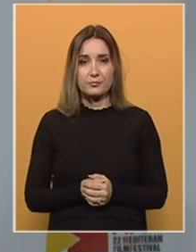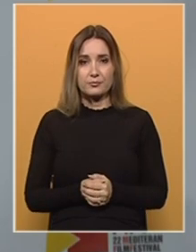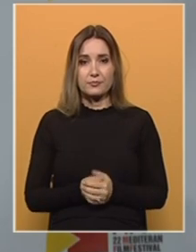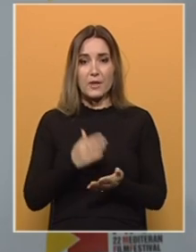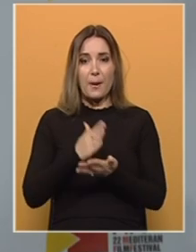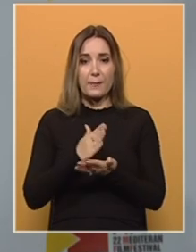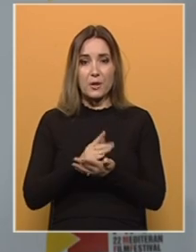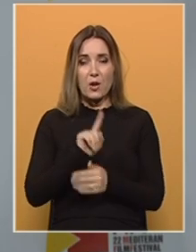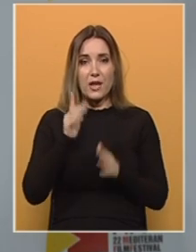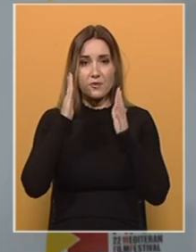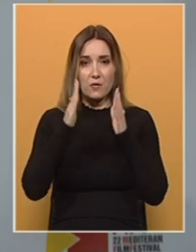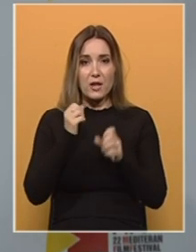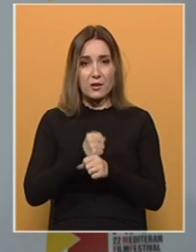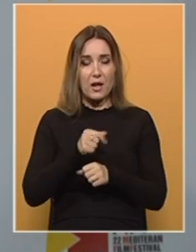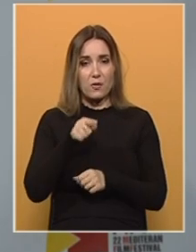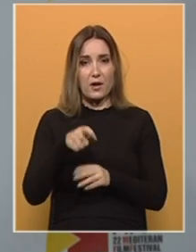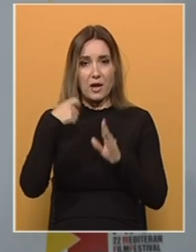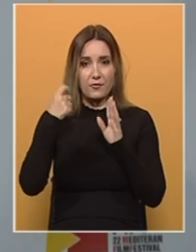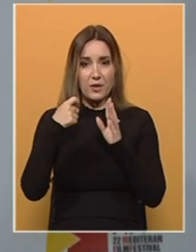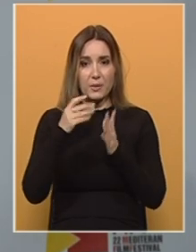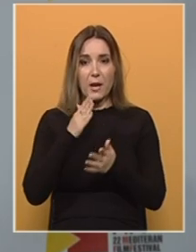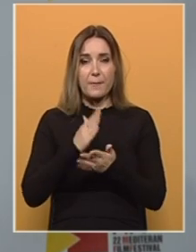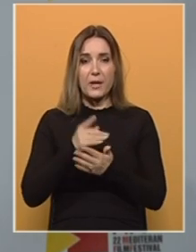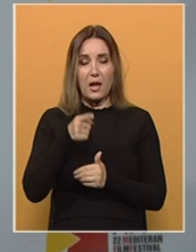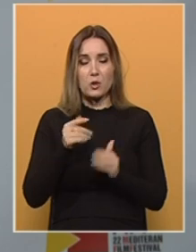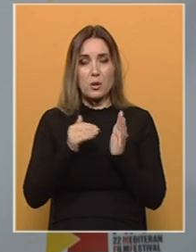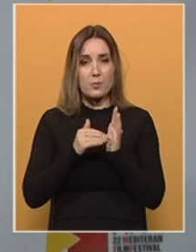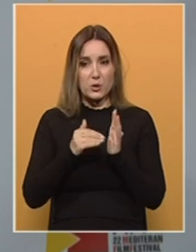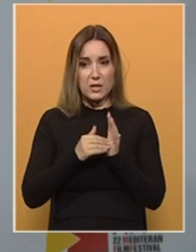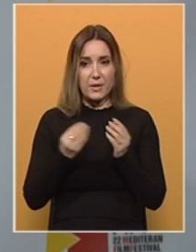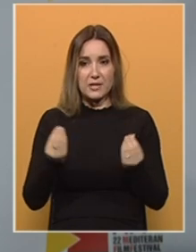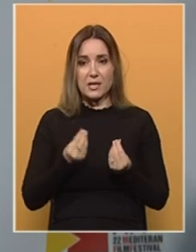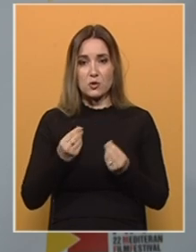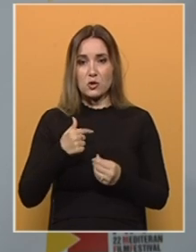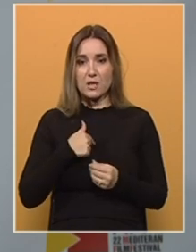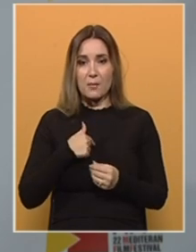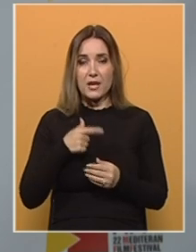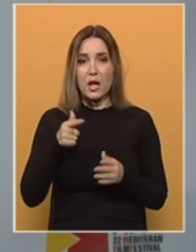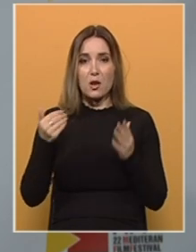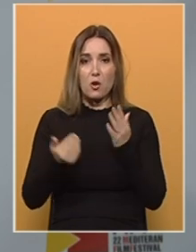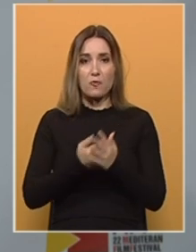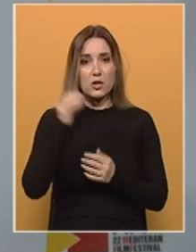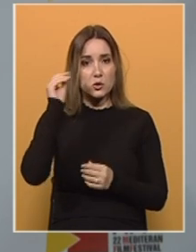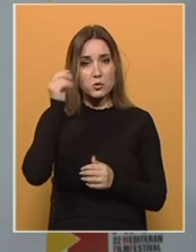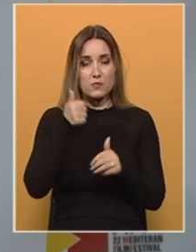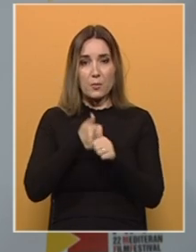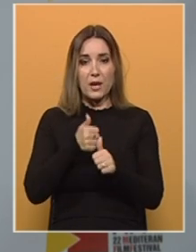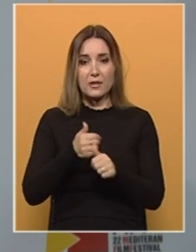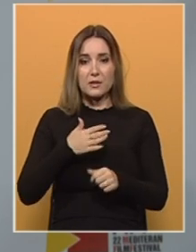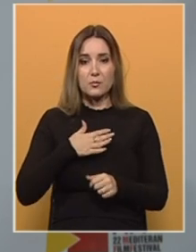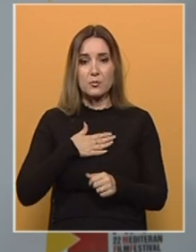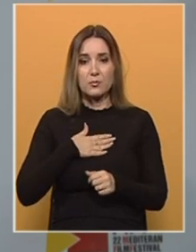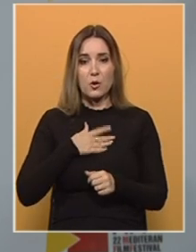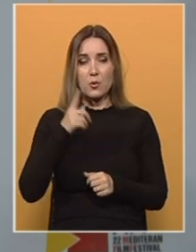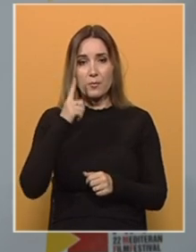Bilo je nevjerovatno kreirati ovakav film. I bila je to potreba. Zato što je za mene sa svim novo iskustvo pratiti moju majku sa